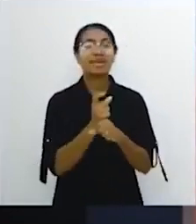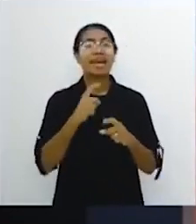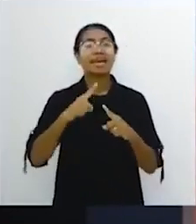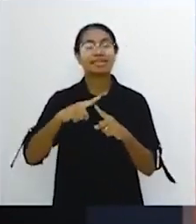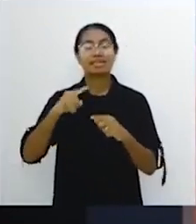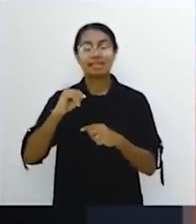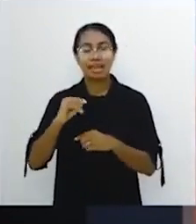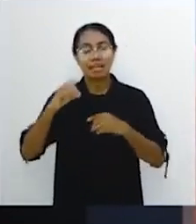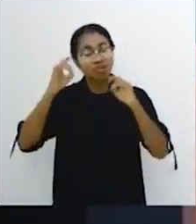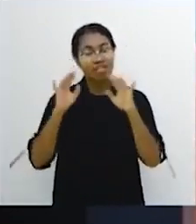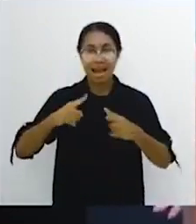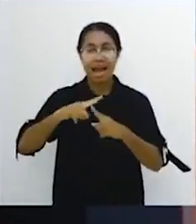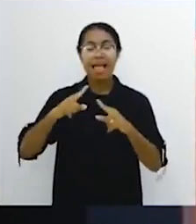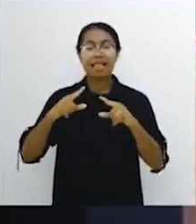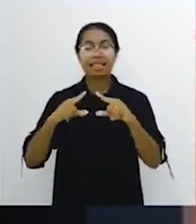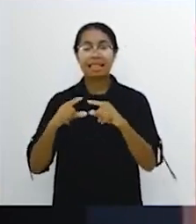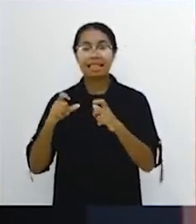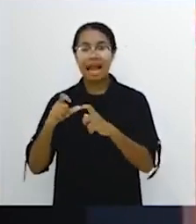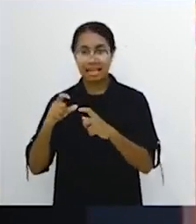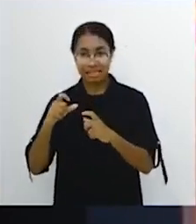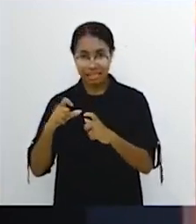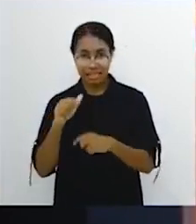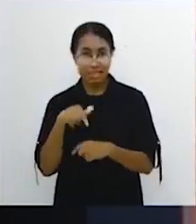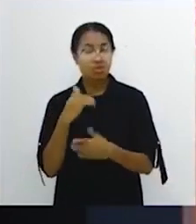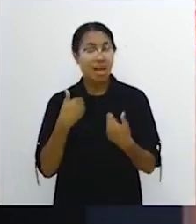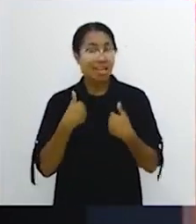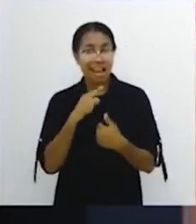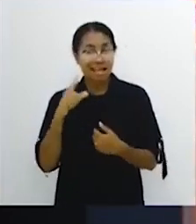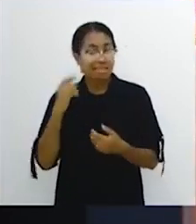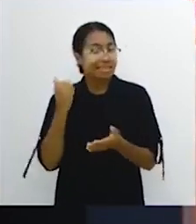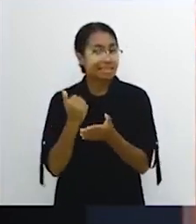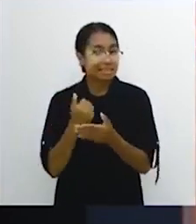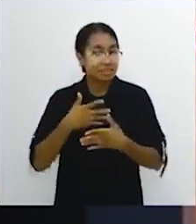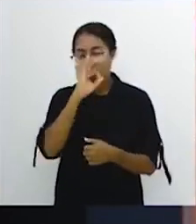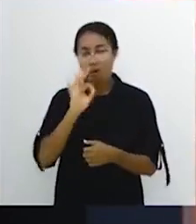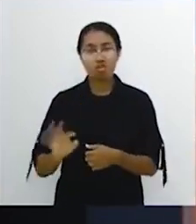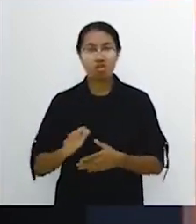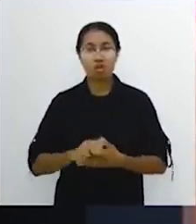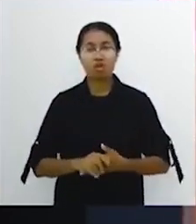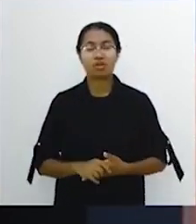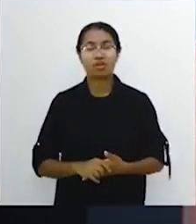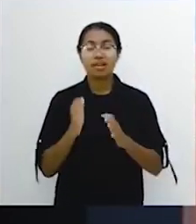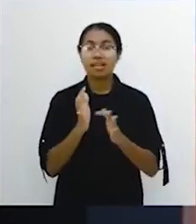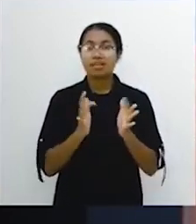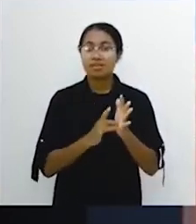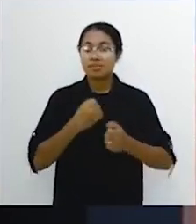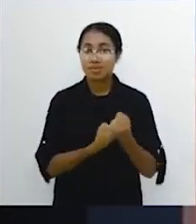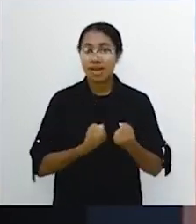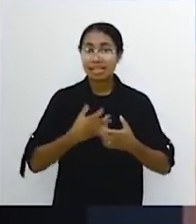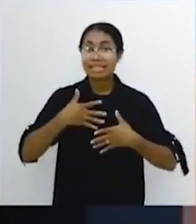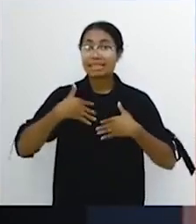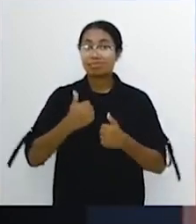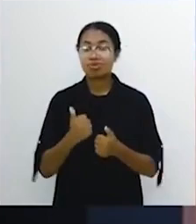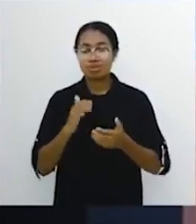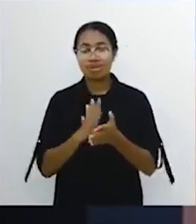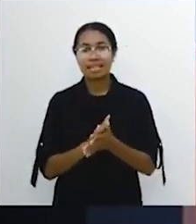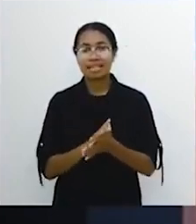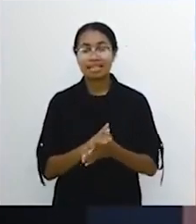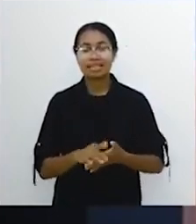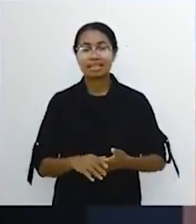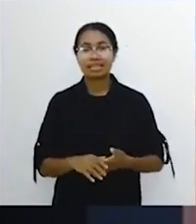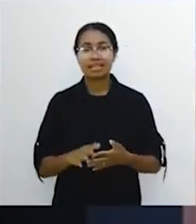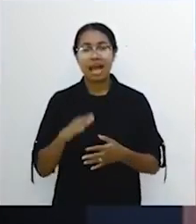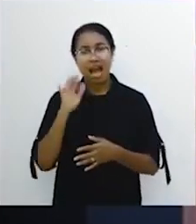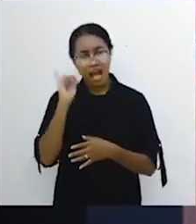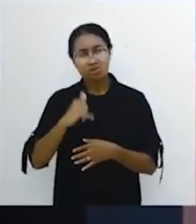Penciptaan suasana trans. Yang adalah kesembuhan ilahi yang palsu. Yesus melakukan kesembuhan. Dan sempurna.